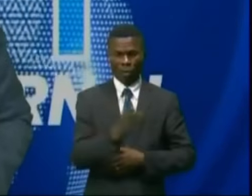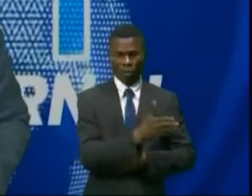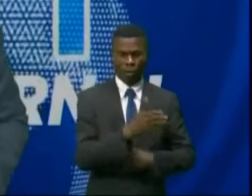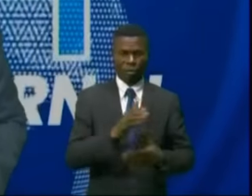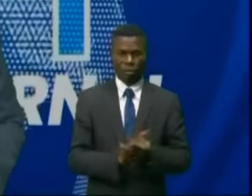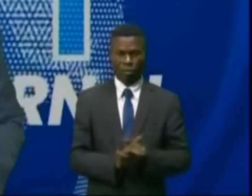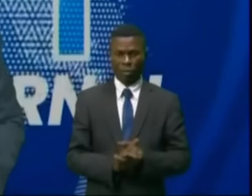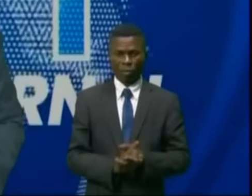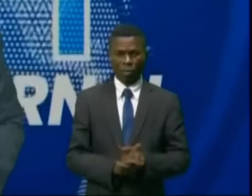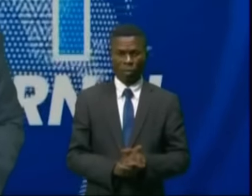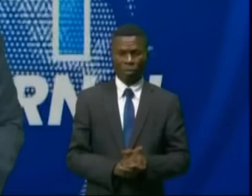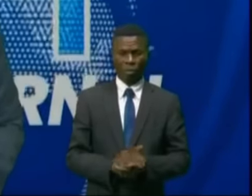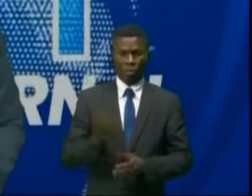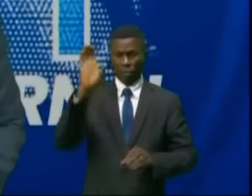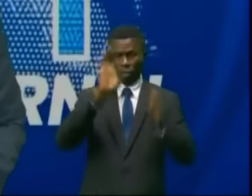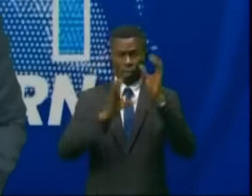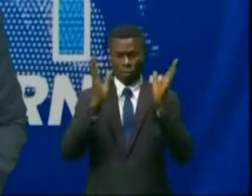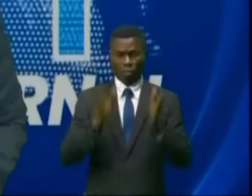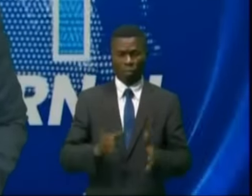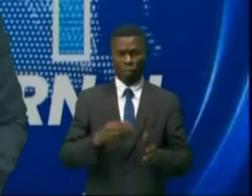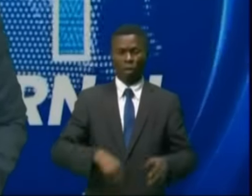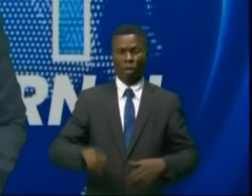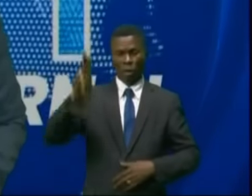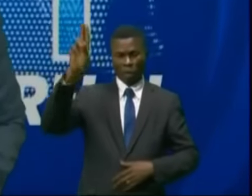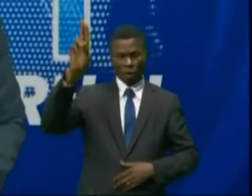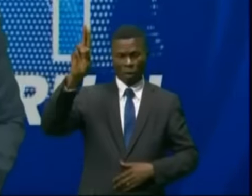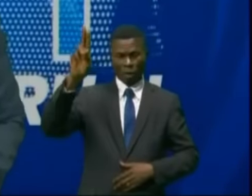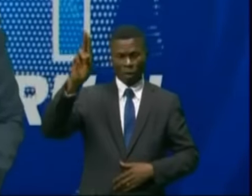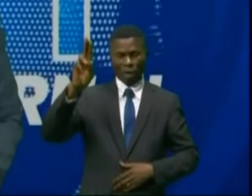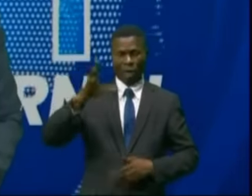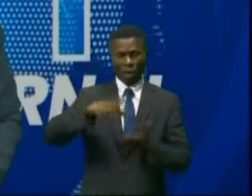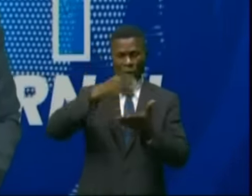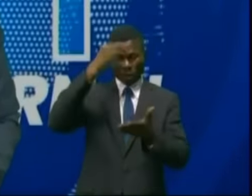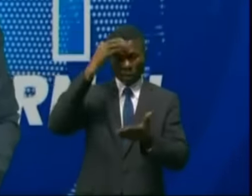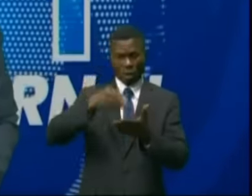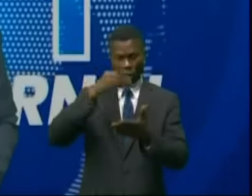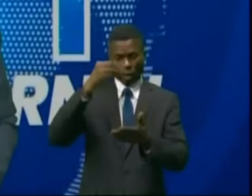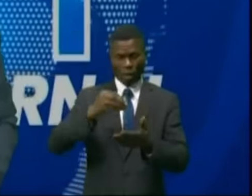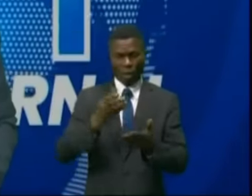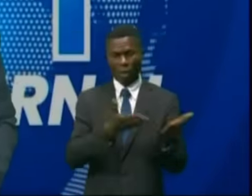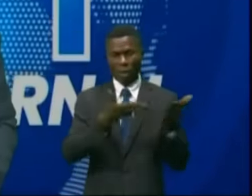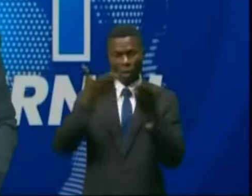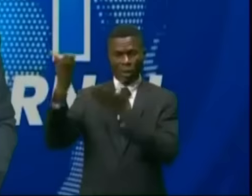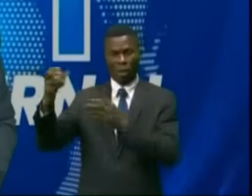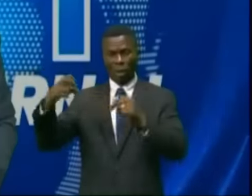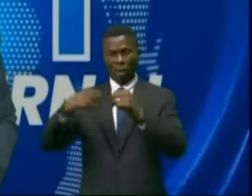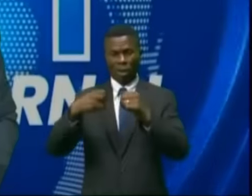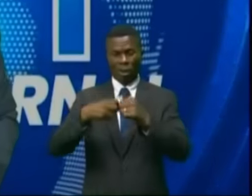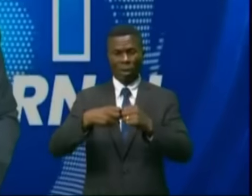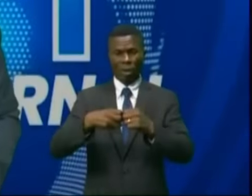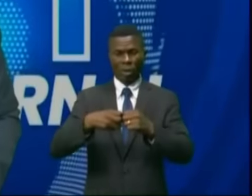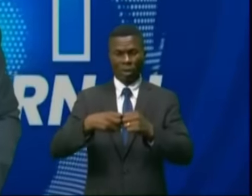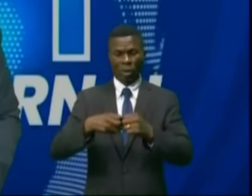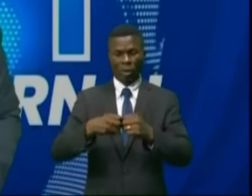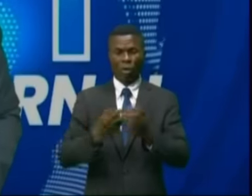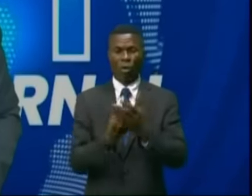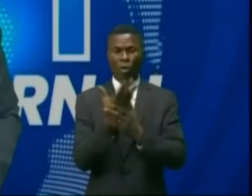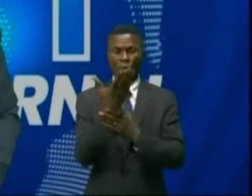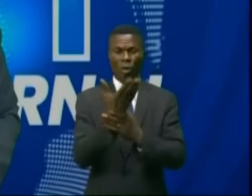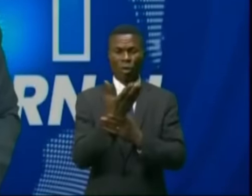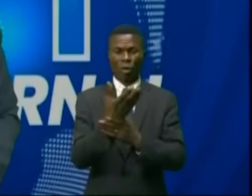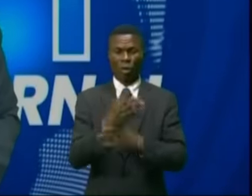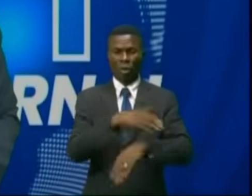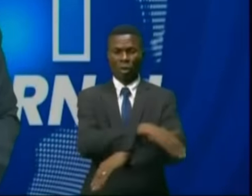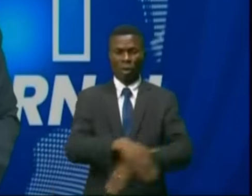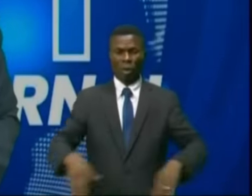L'élite scientifique de l'UDPS a été édifiée sur la problématique de l'exportation du courant électrique que produit le